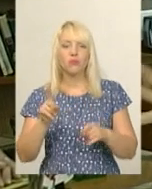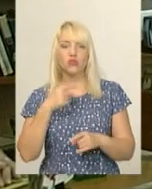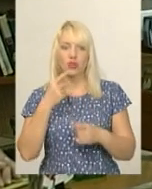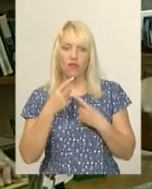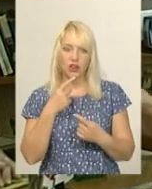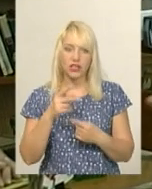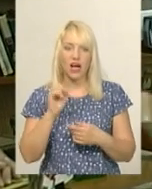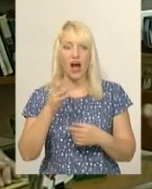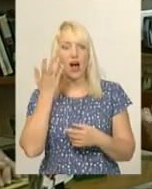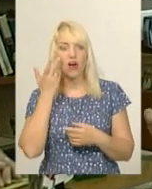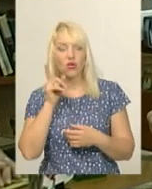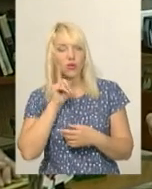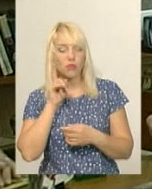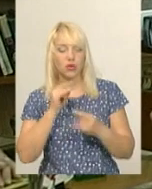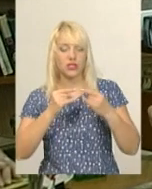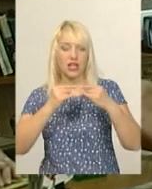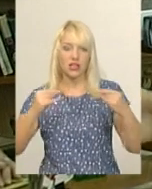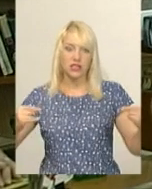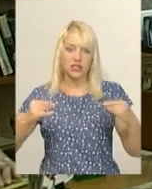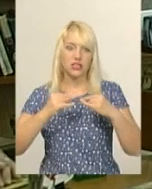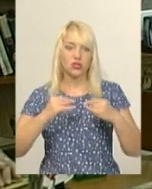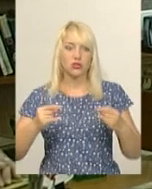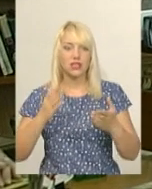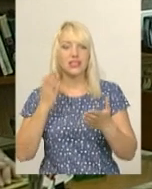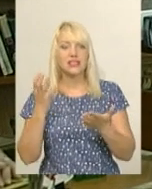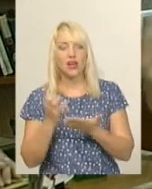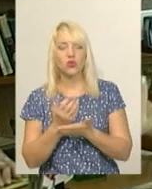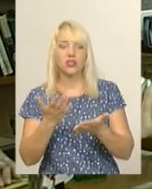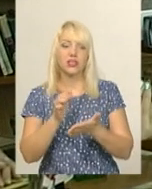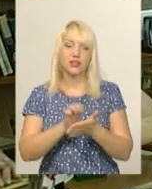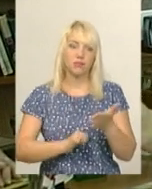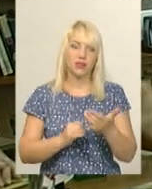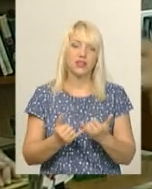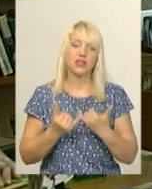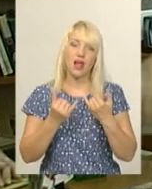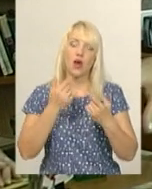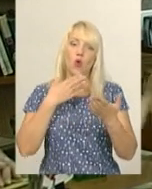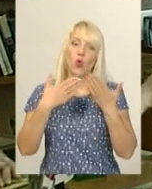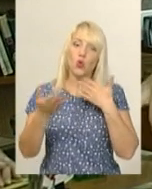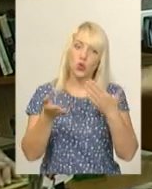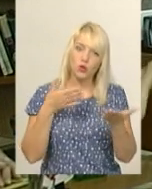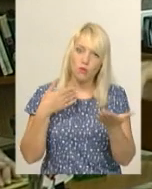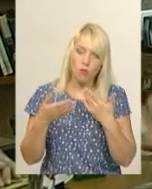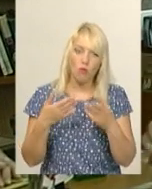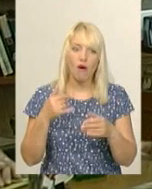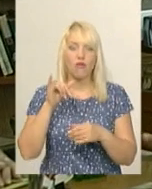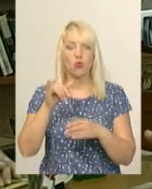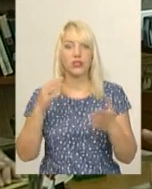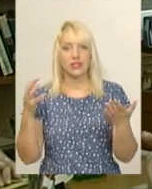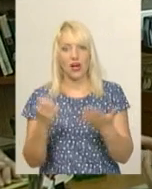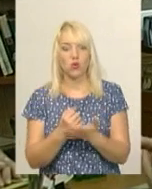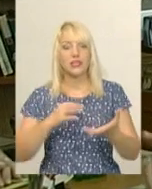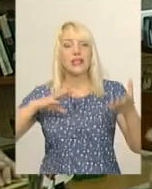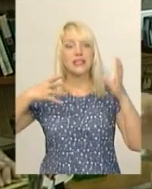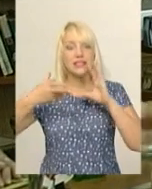А коли молоді збираються за настолками, знаходиться якийсь привід для розмови, в них знаходиться загальна тема. І